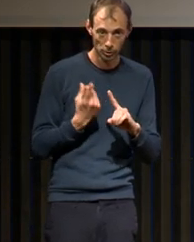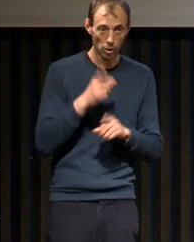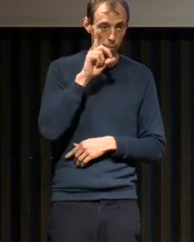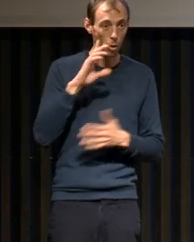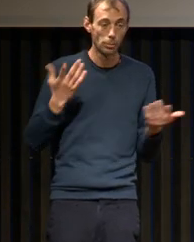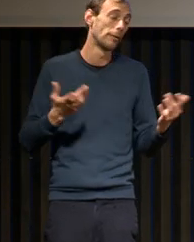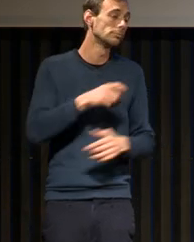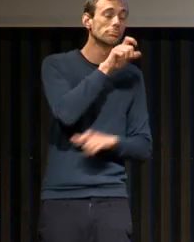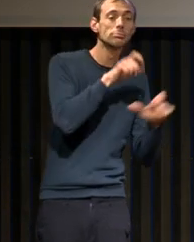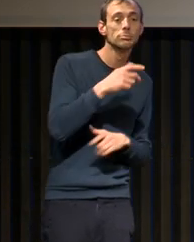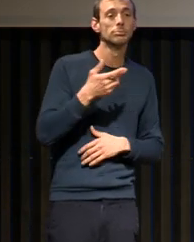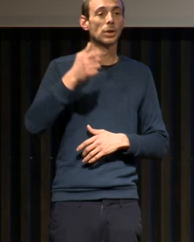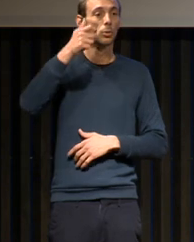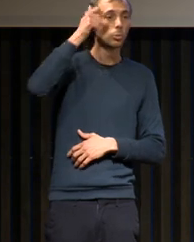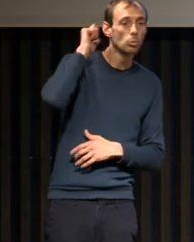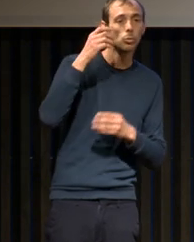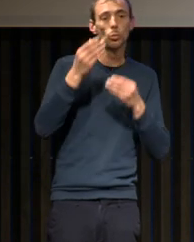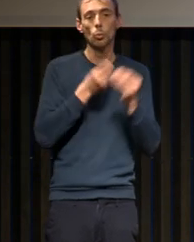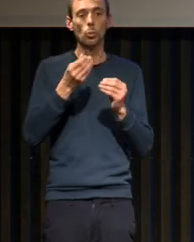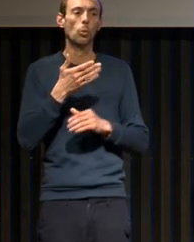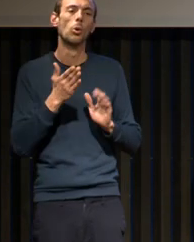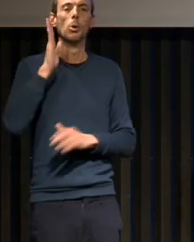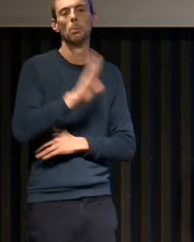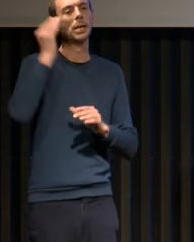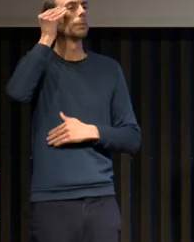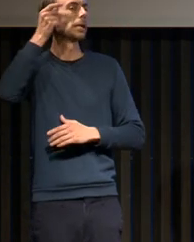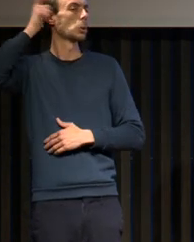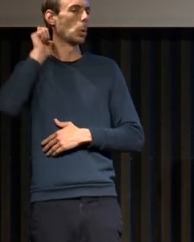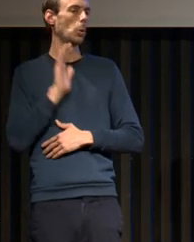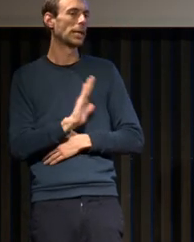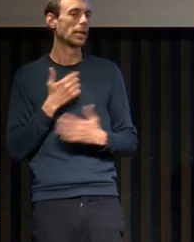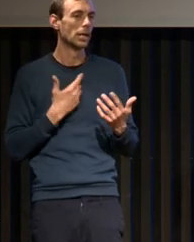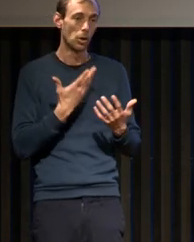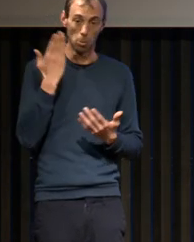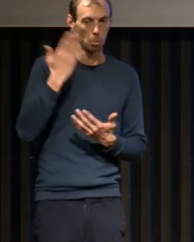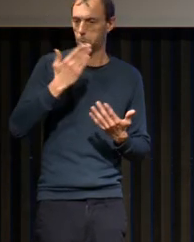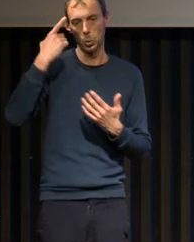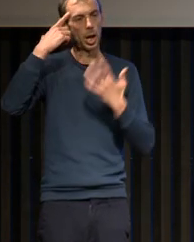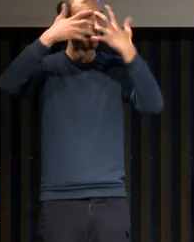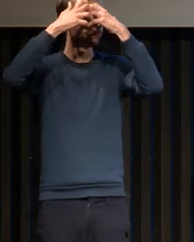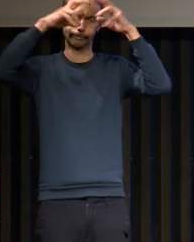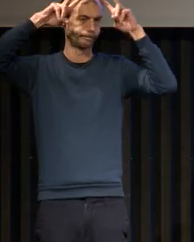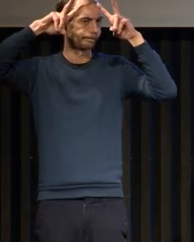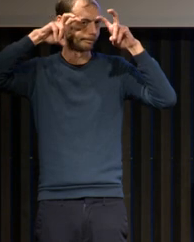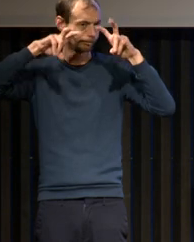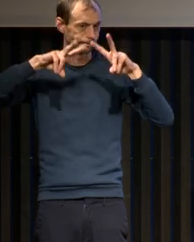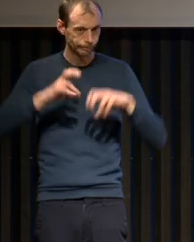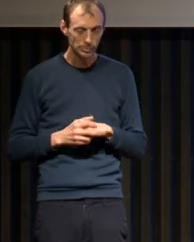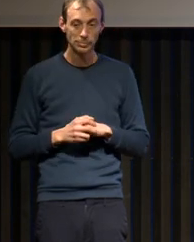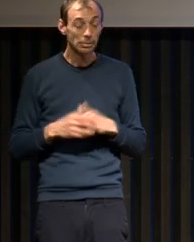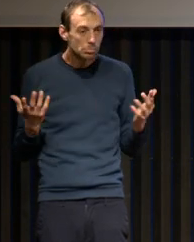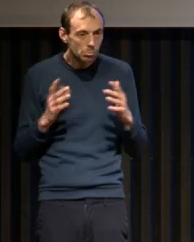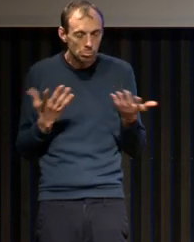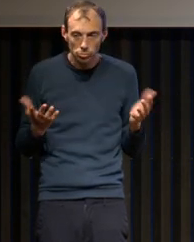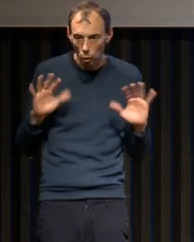rôle important pour définir les mécanismes de la maladie. Comment ça s'est passé ? Ça s'est passé à partir d'un élément important qui est